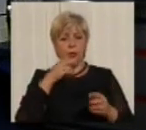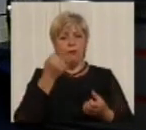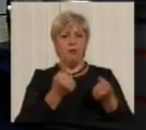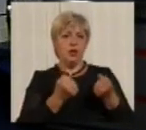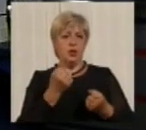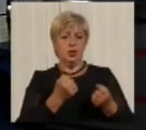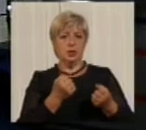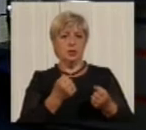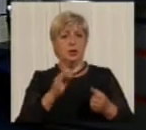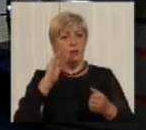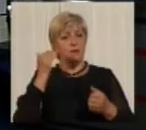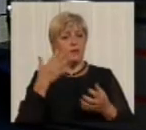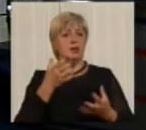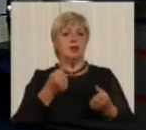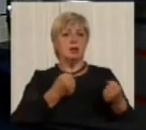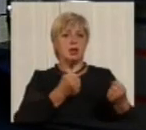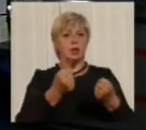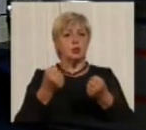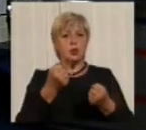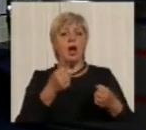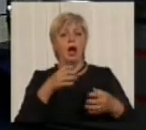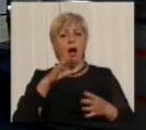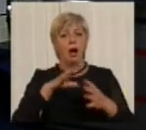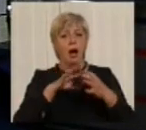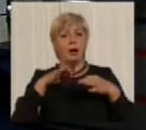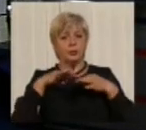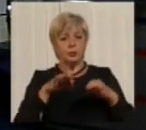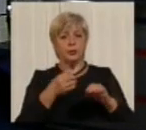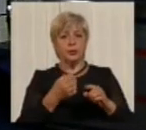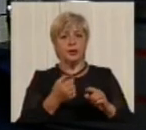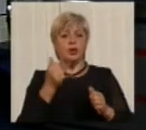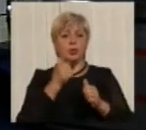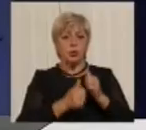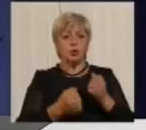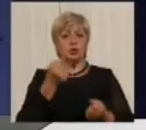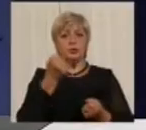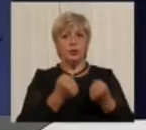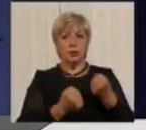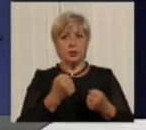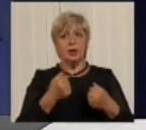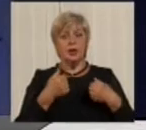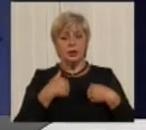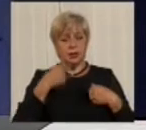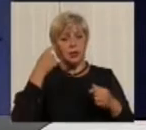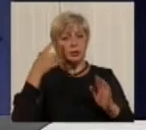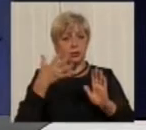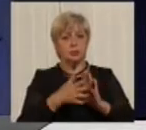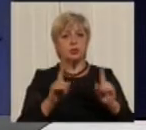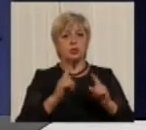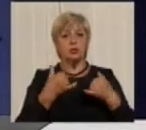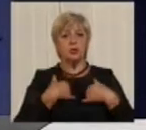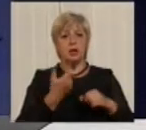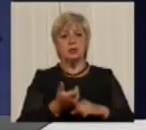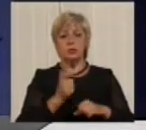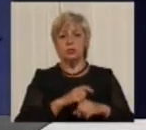керує автомобілем, який є джерелом підвищеної небезпеки. Кожен водій. Я зрозумію, що у нас дуже багато зараз автомобілів,